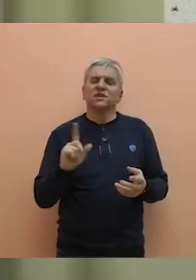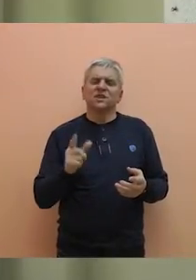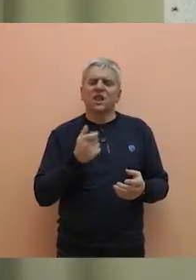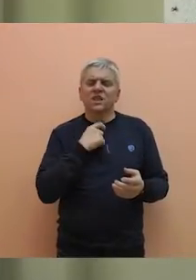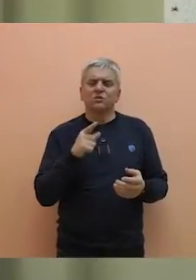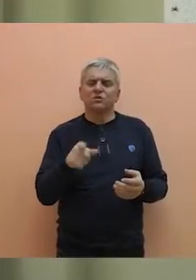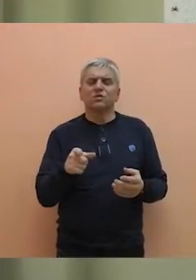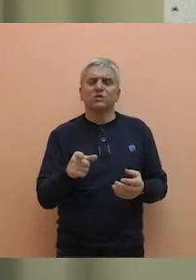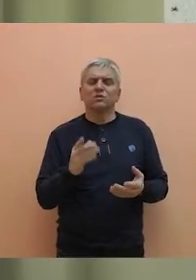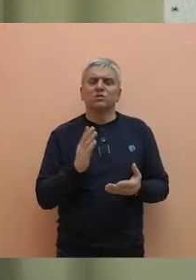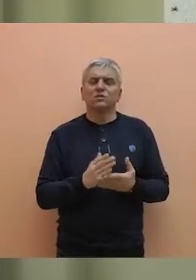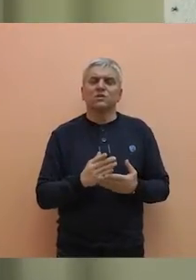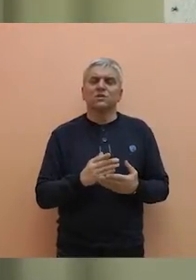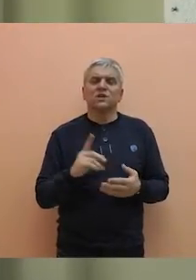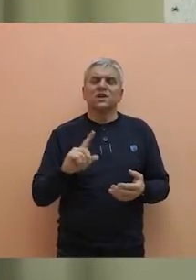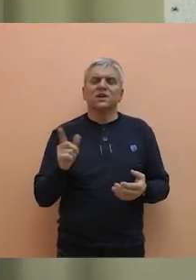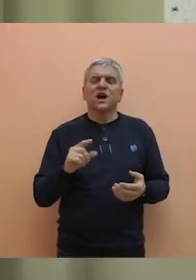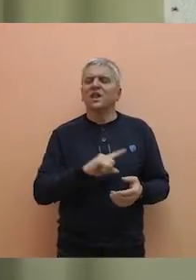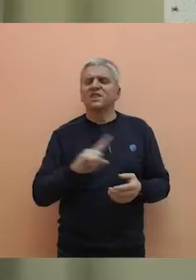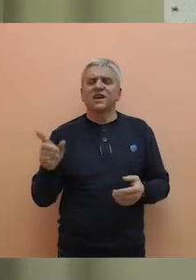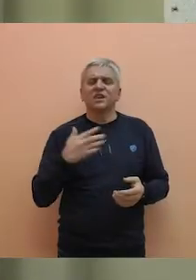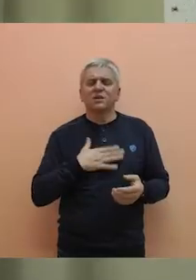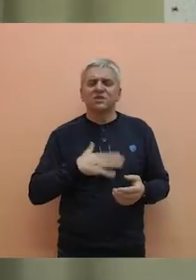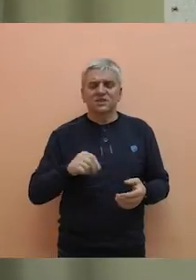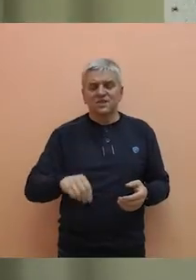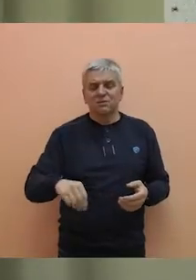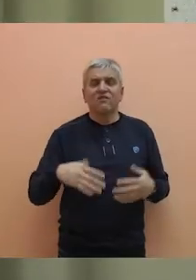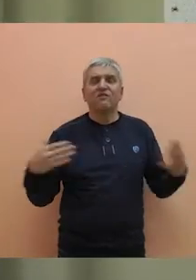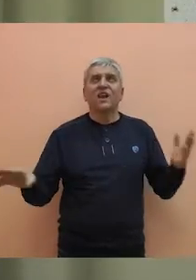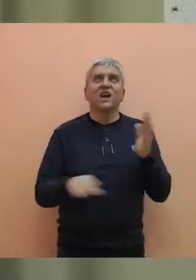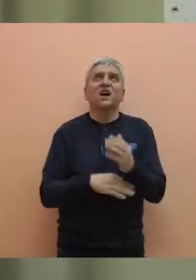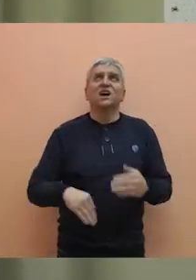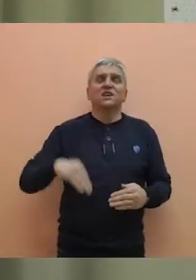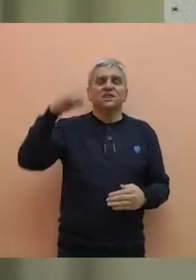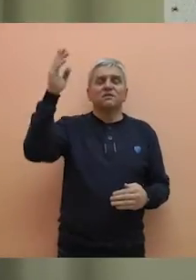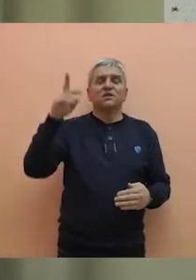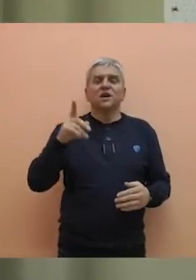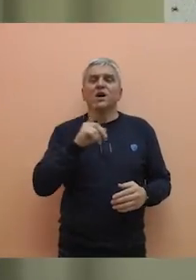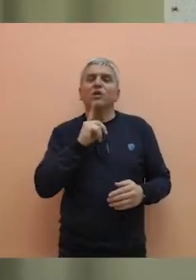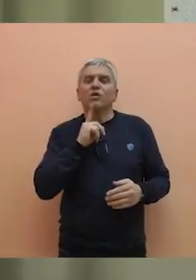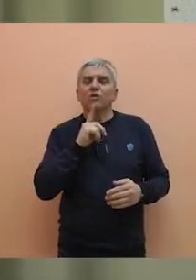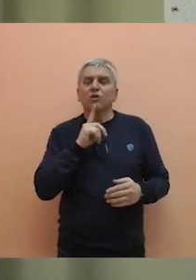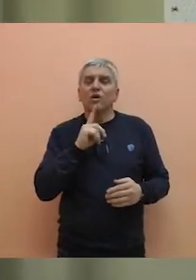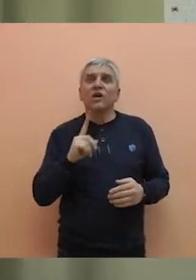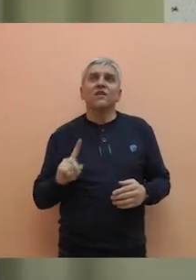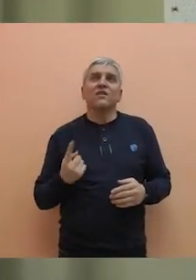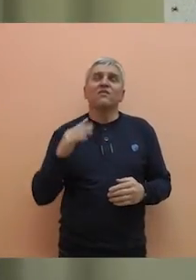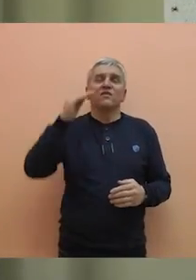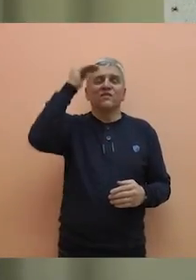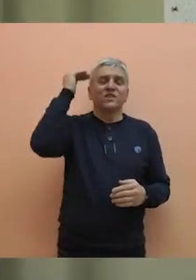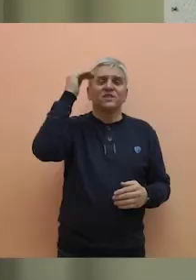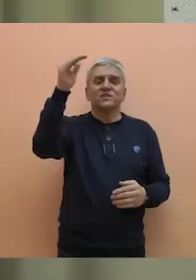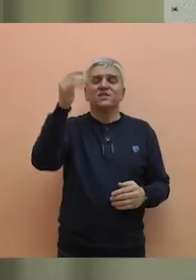nisu jednostavno, kako kažem. Znači, ja nikad ne bi sadila veće stabla koje su, koje u svojoj, kako kažem, najvećoj